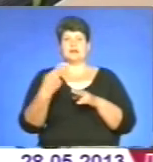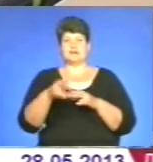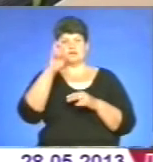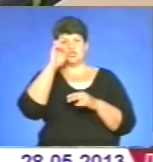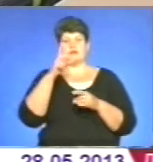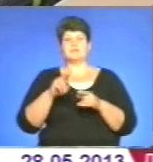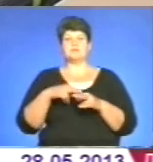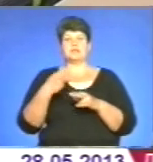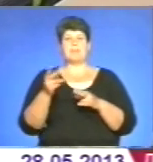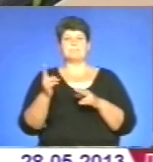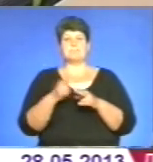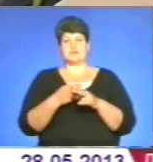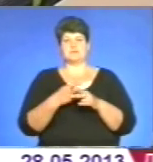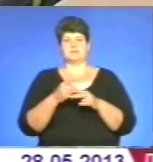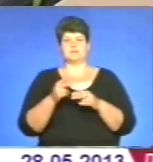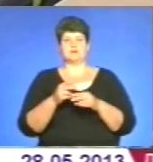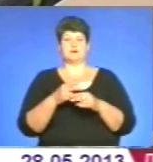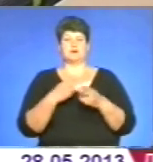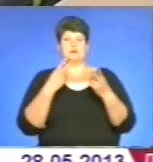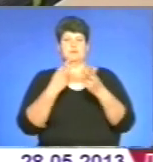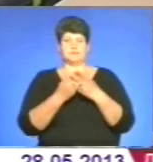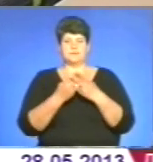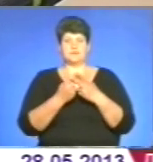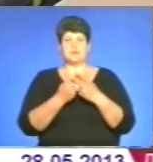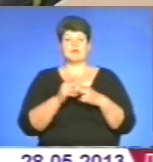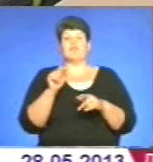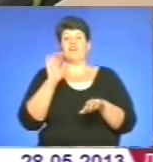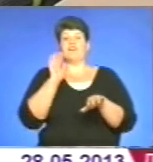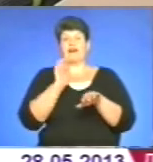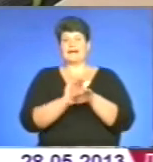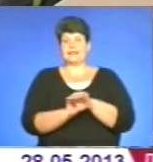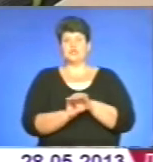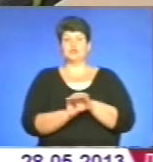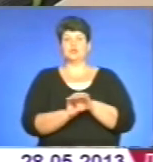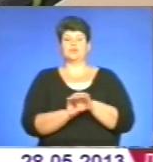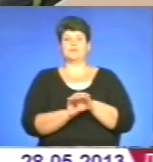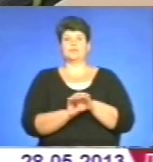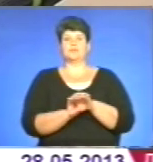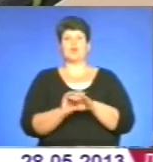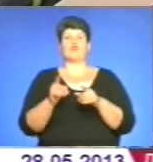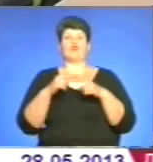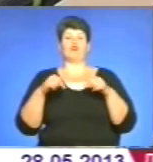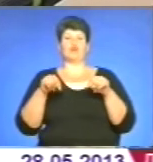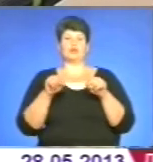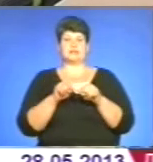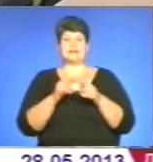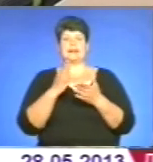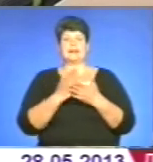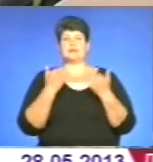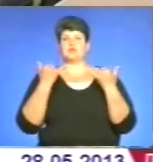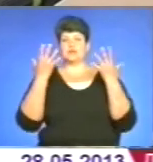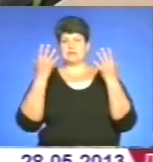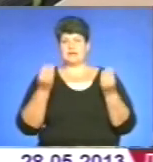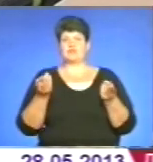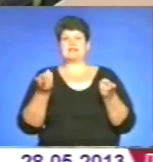збитків без притягнення до кримінальної відповідальності. Фактично, функці, які є на сьогоднішній день, вони